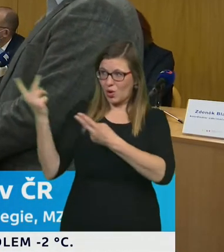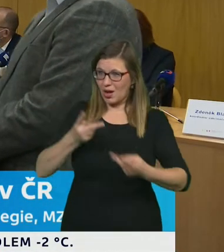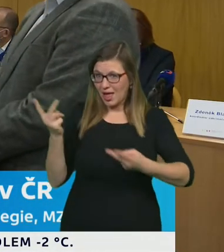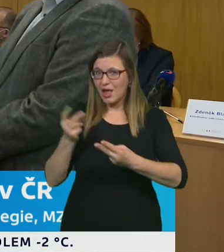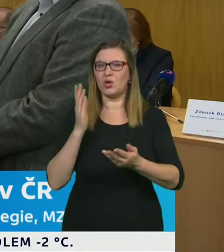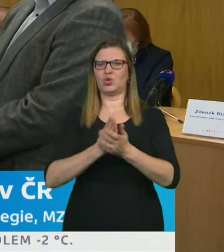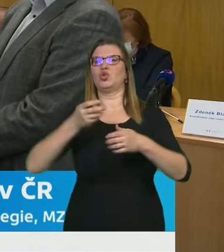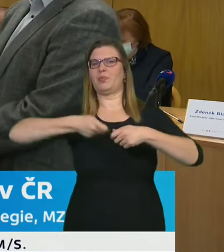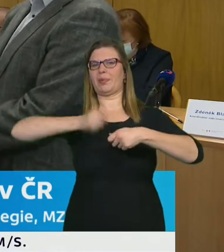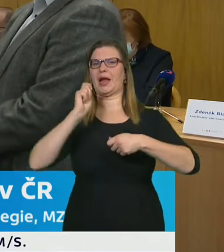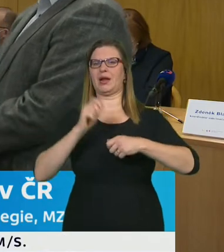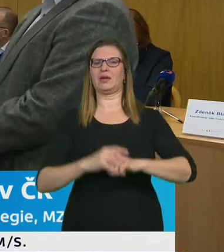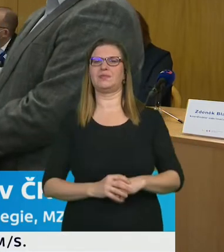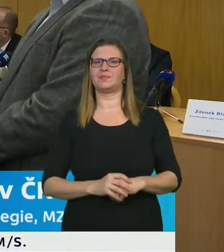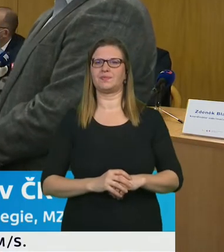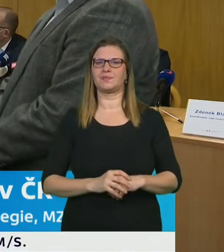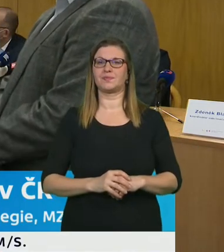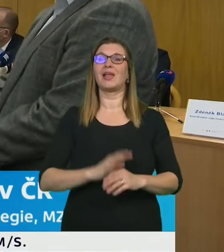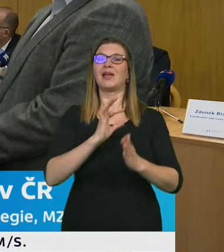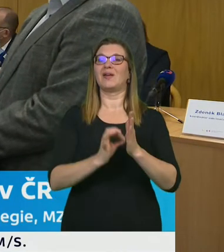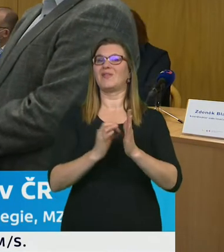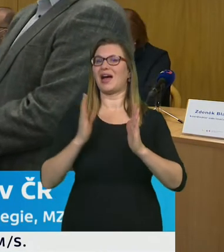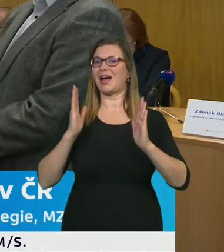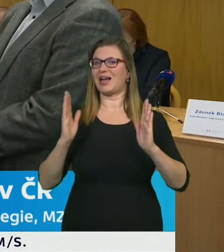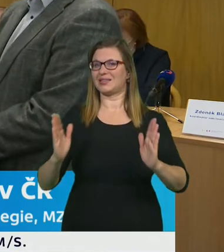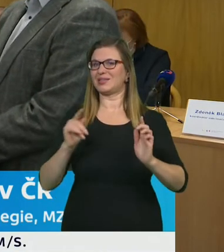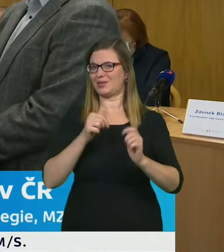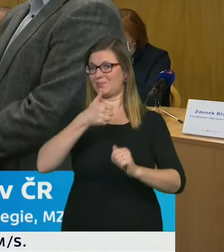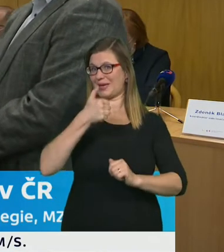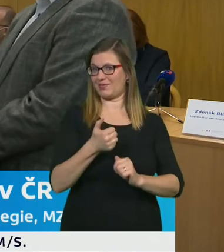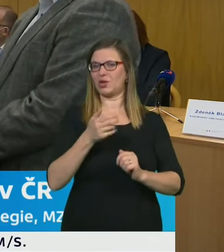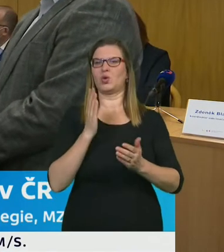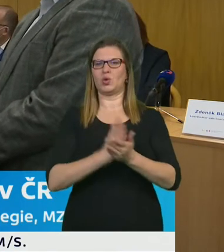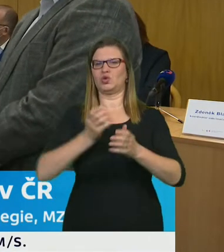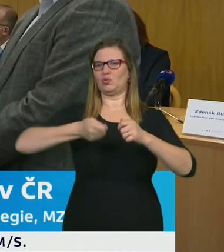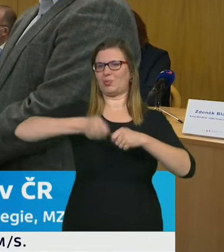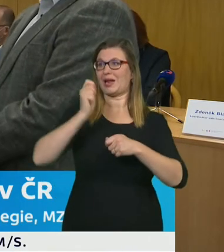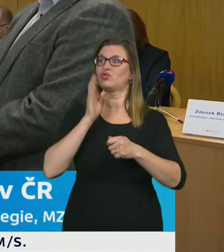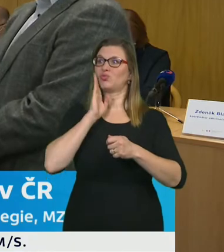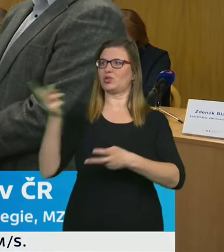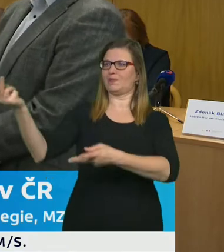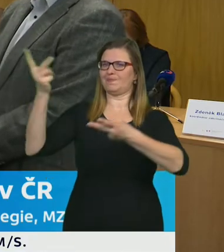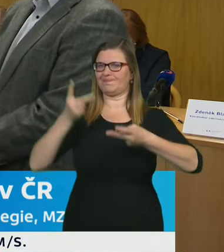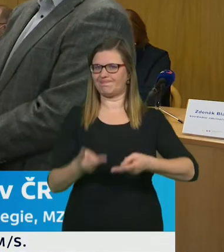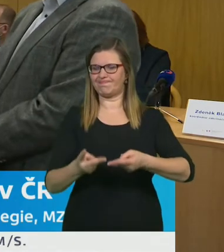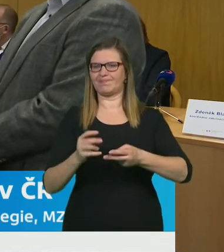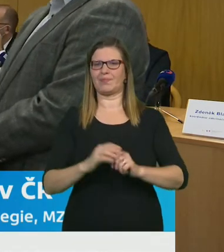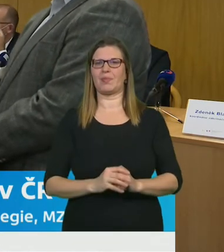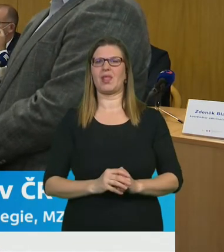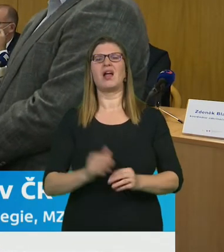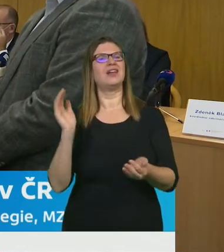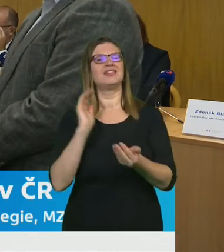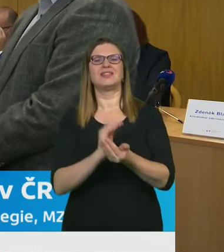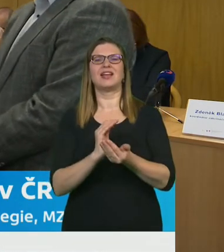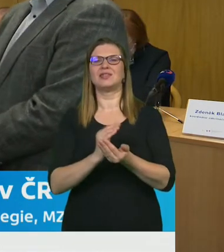časového harmonogramu prvních dodávek tak my víme že základní neznámou ještě nemáme plně